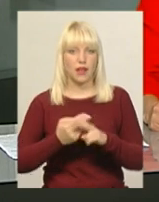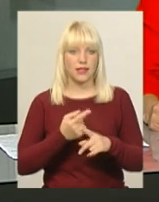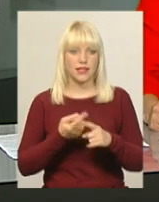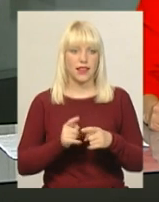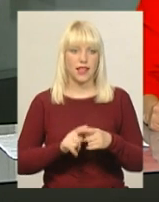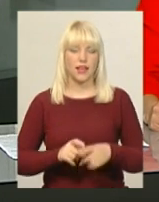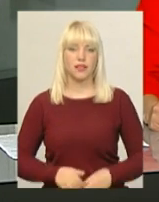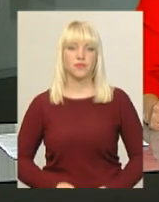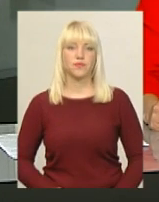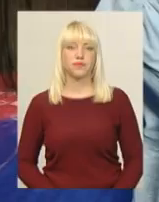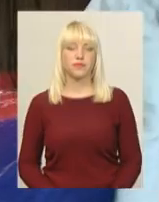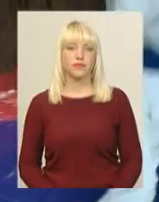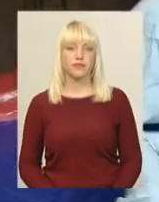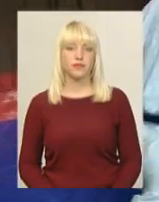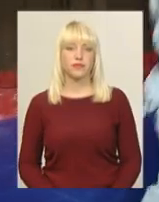розкаже Світлана Поробок.